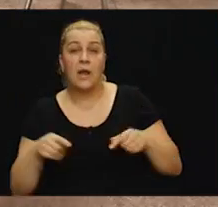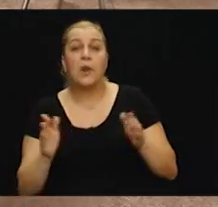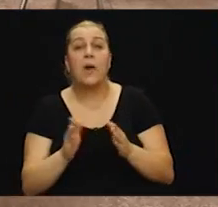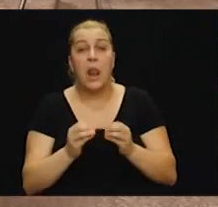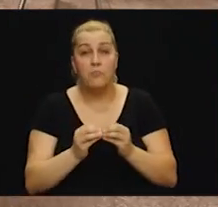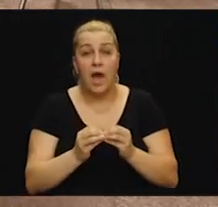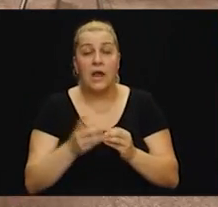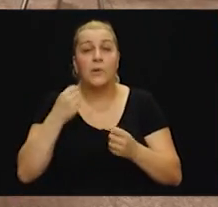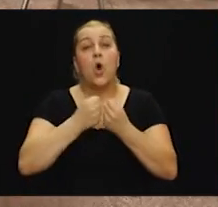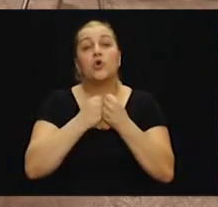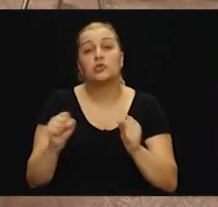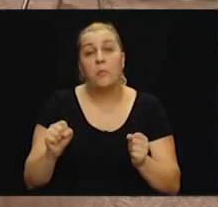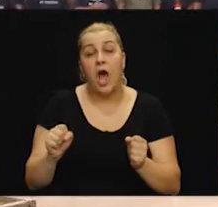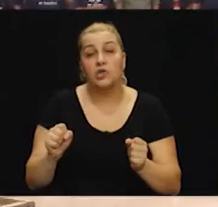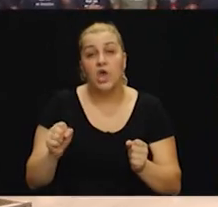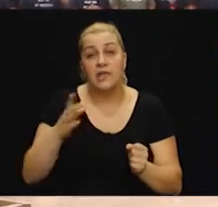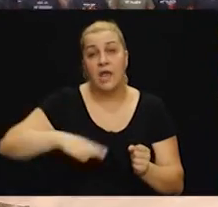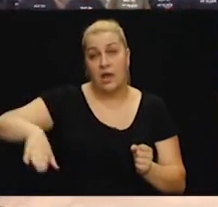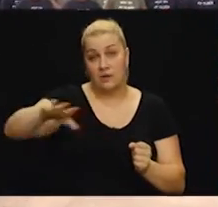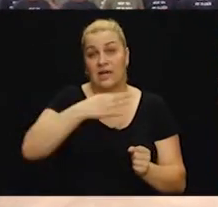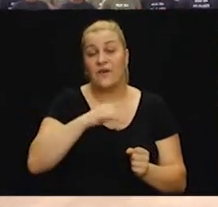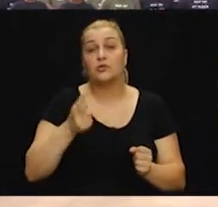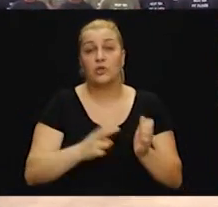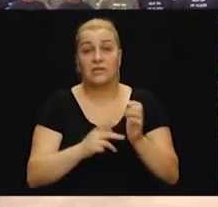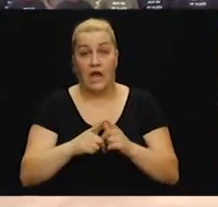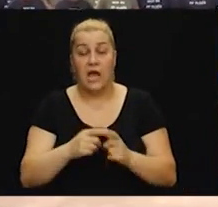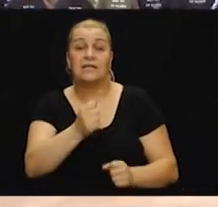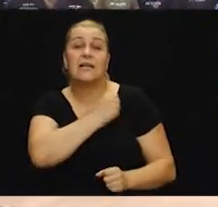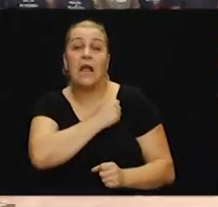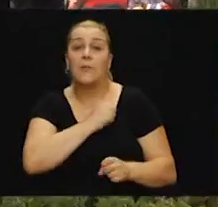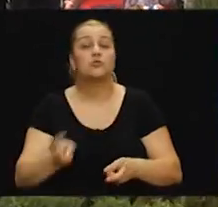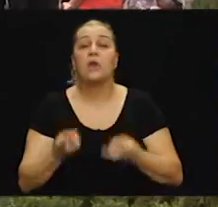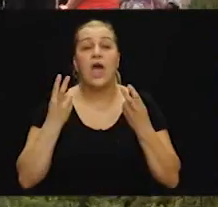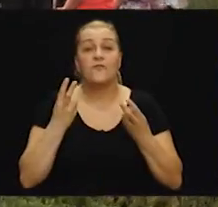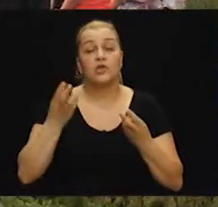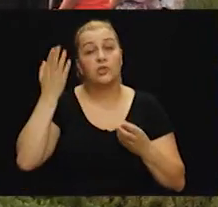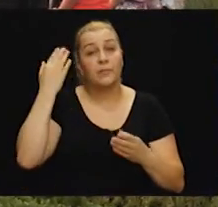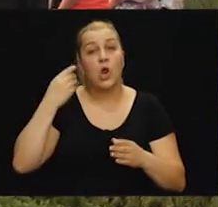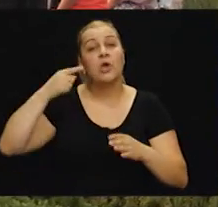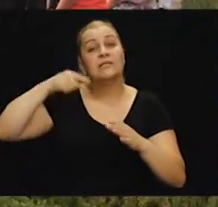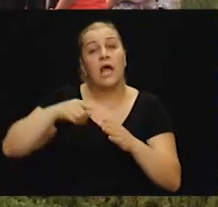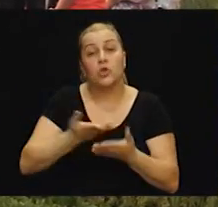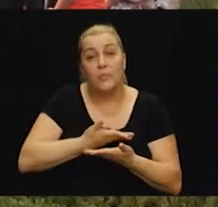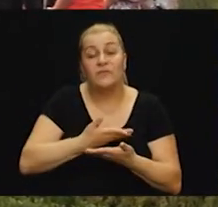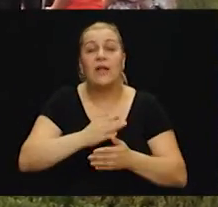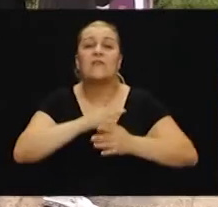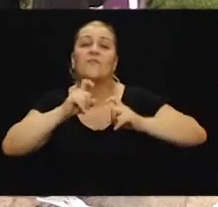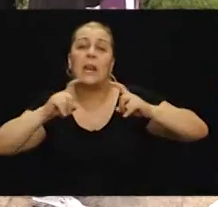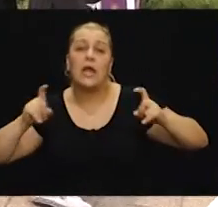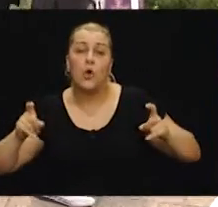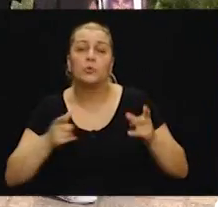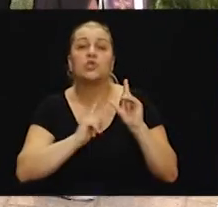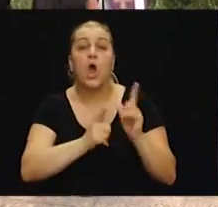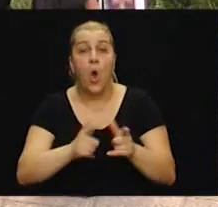oslobađanje cijelog kraja od okupacijske JNA. Za cijelu Hrvatsko, a pozemljice za Dalmatiju, najveća važnost akcije bilo je za dobivanje velike količine raznih vrsta